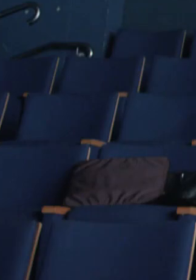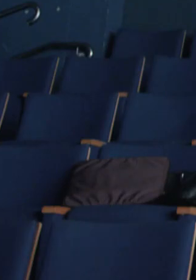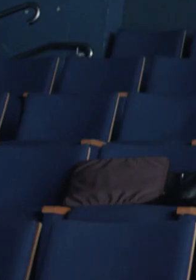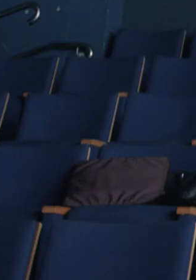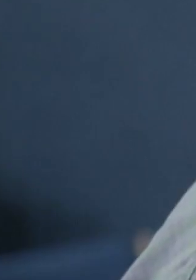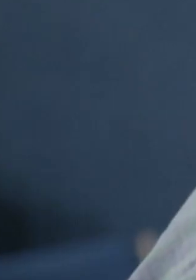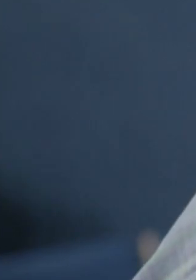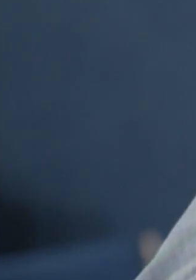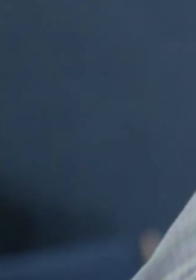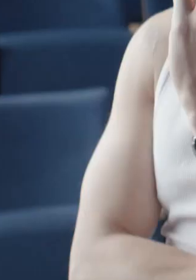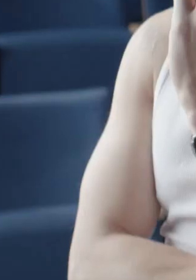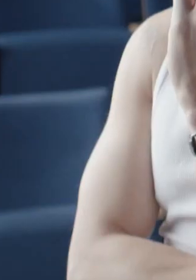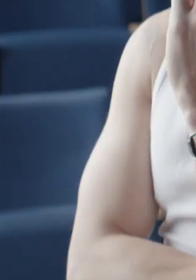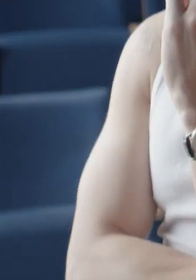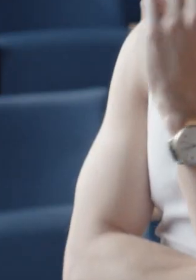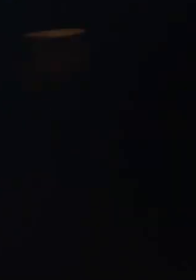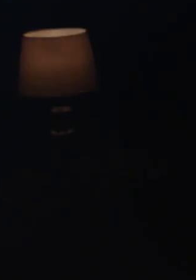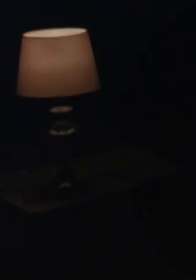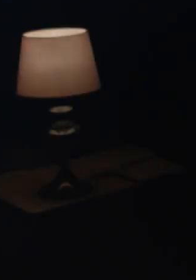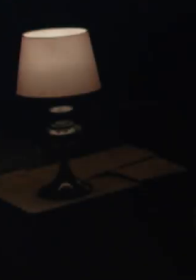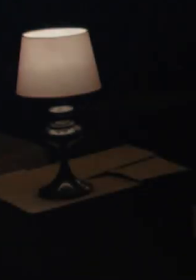תביא תודה שכתבתי לך מחזה שקל לביים.